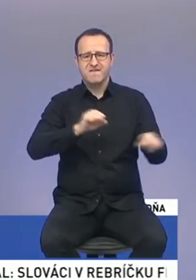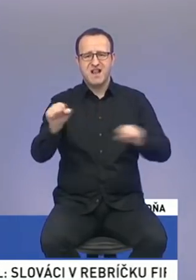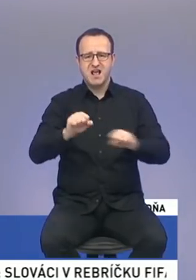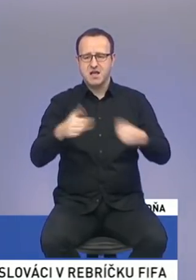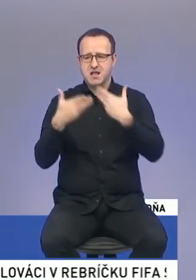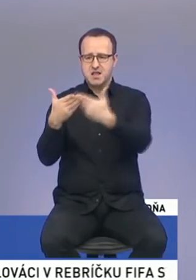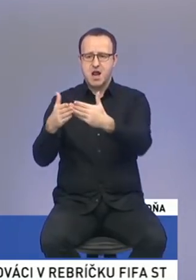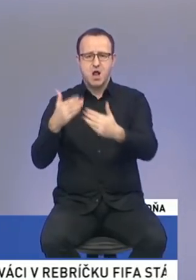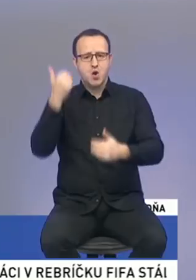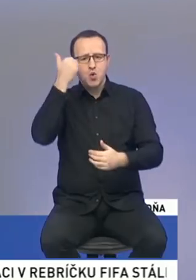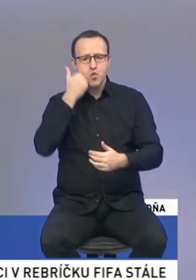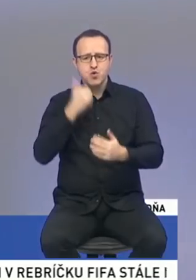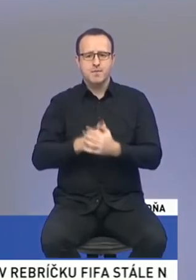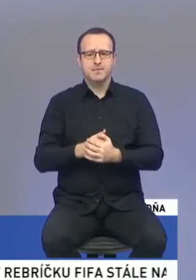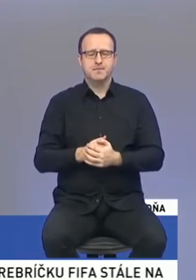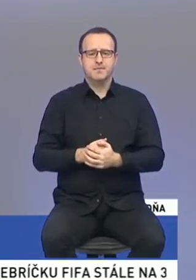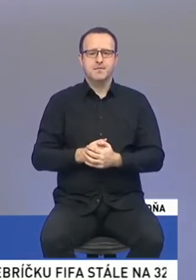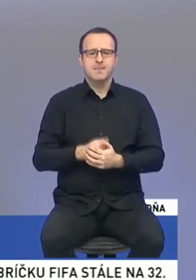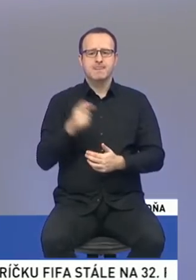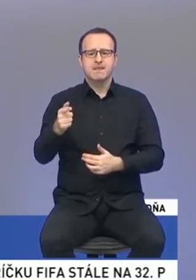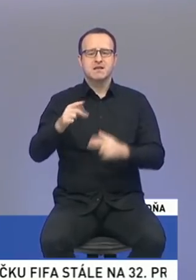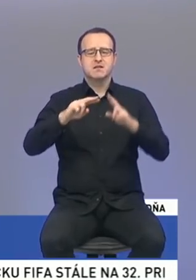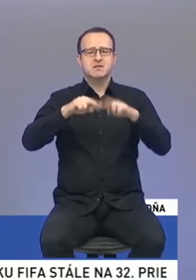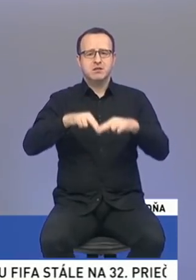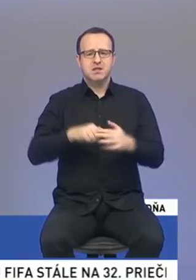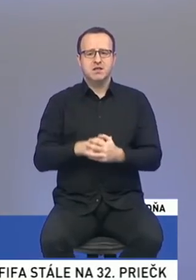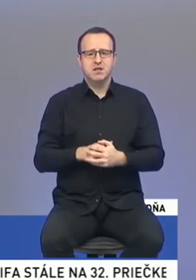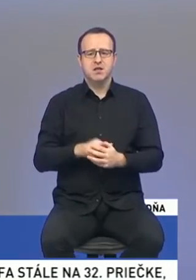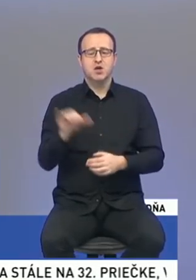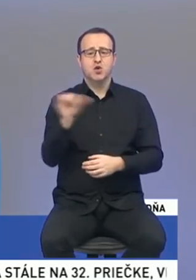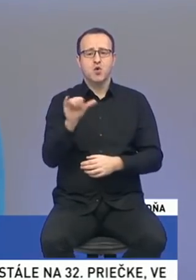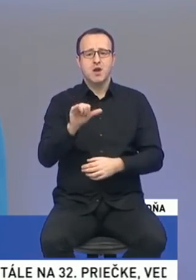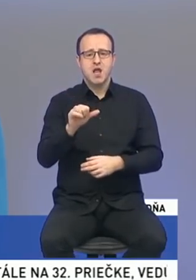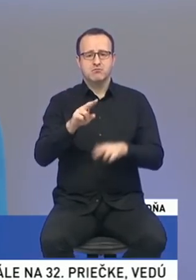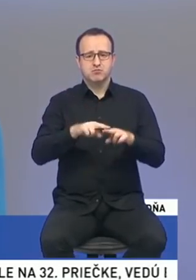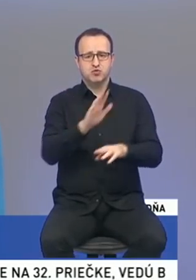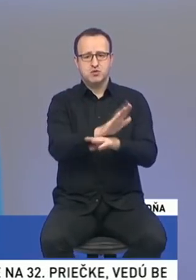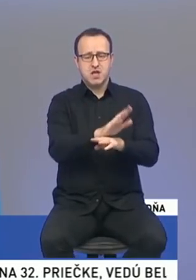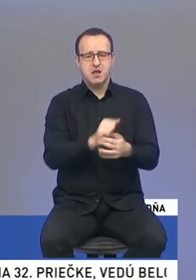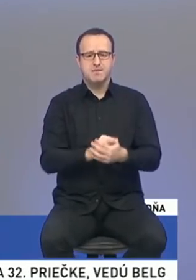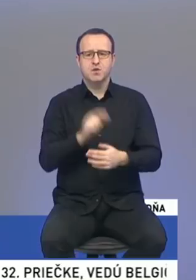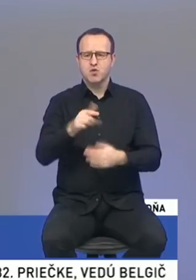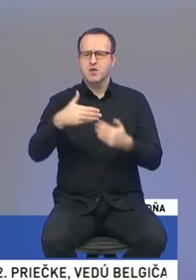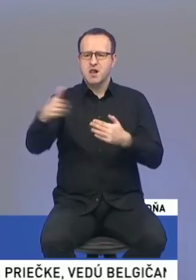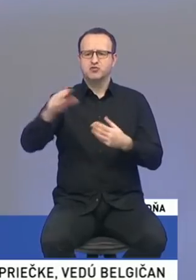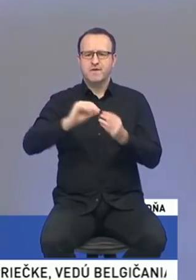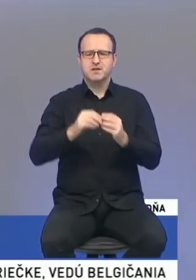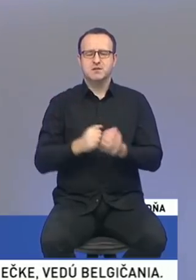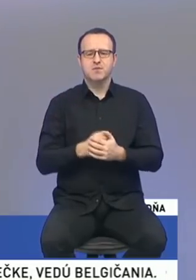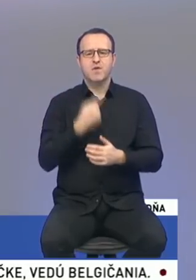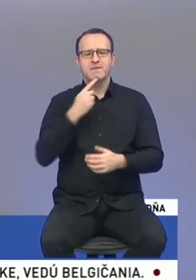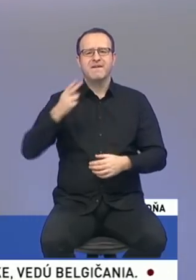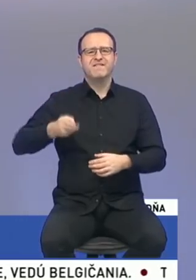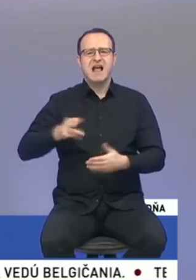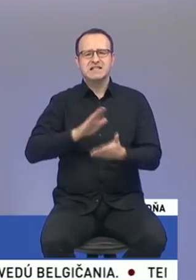zbytky v podstate, ktoré teda pre nich ostali. To znamená, to je ďalšia vec. To hovorím o vlakoch zadarmo,